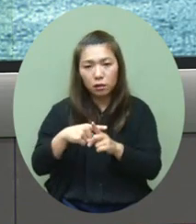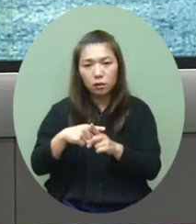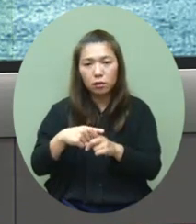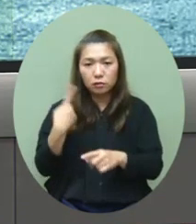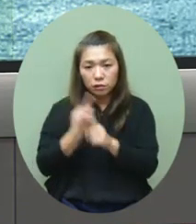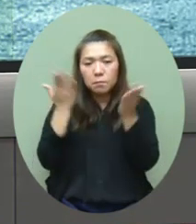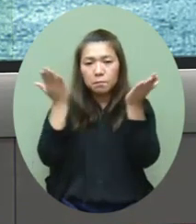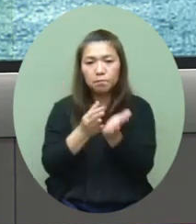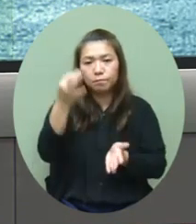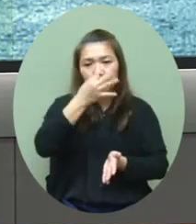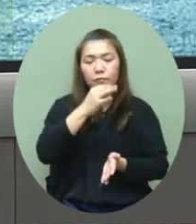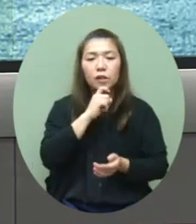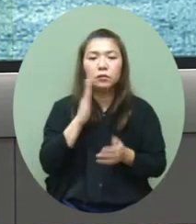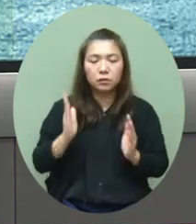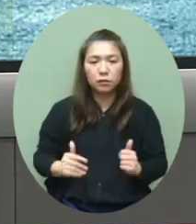用的藥物是正確的